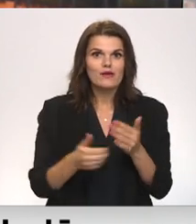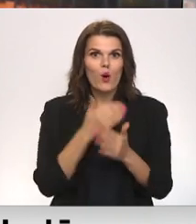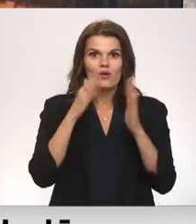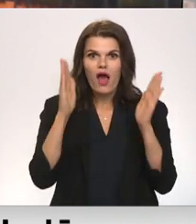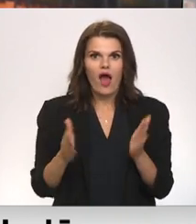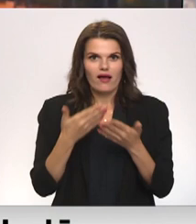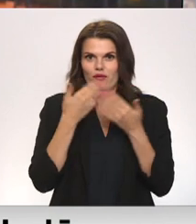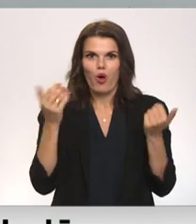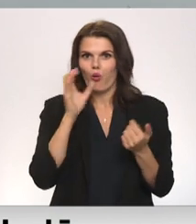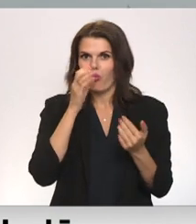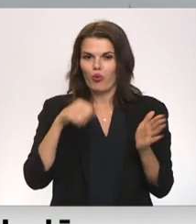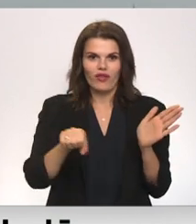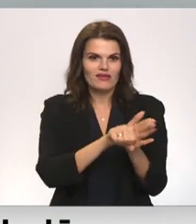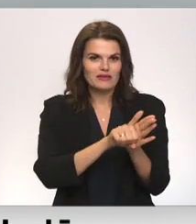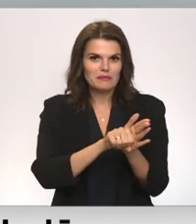pieslēguma.